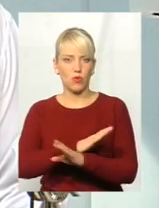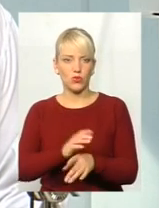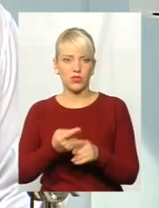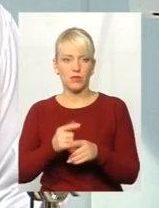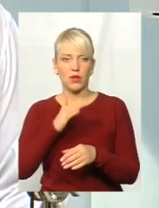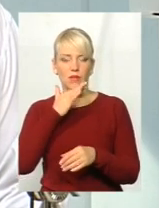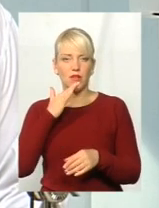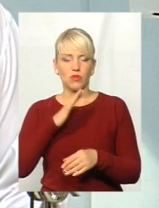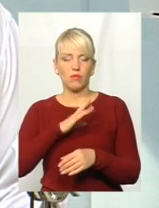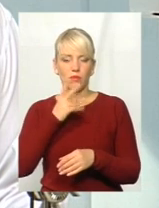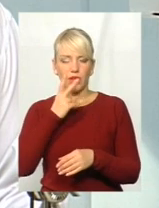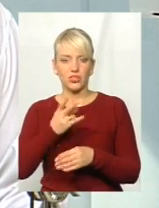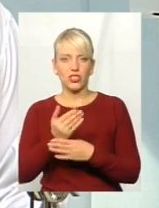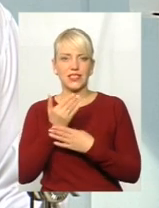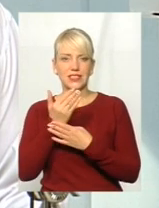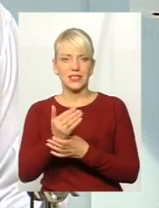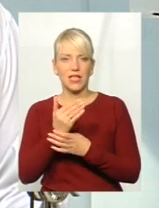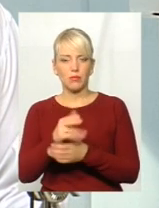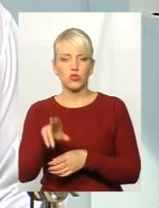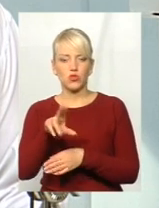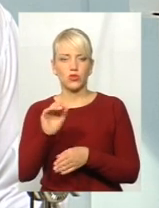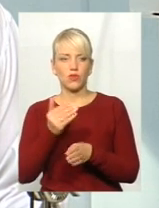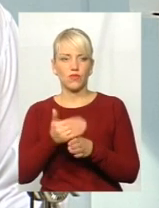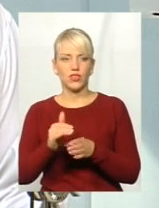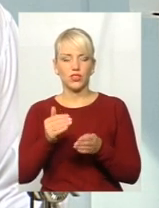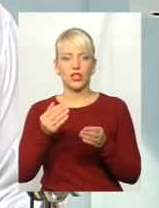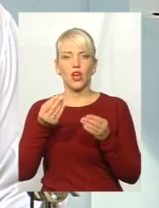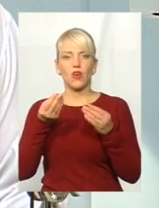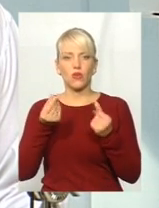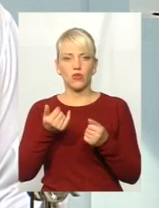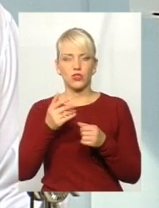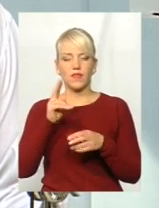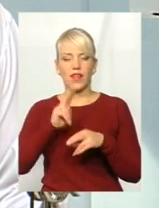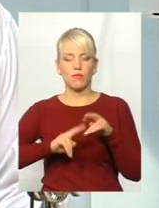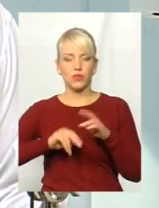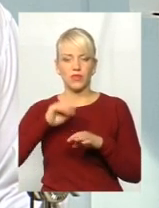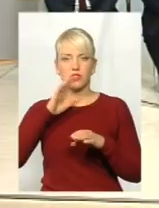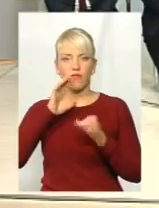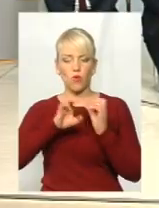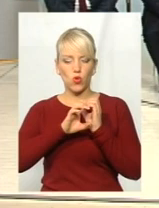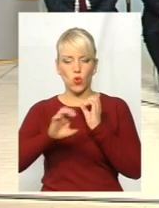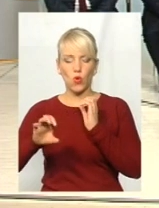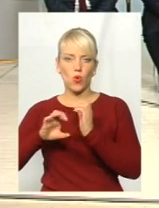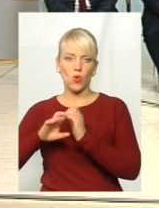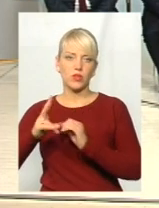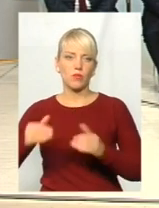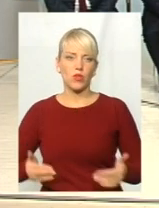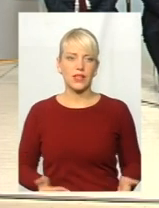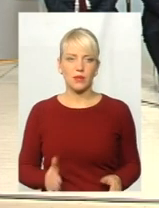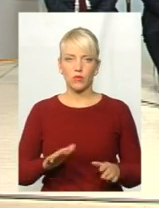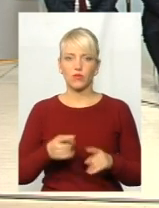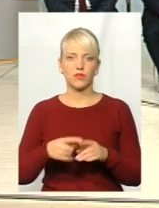депутатських запитів щодо виділення коштів на будівництво водогонів по населених пунктах. Вони, напевно, всі